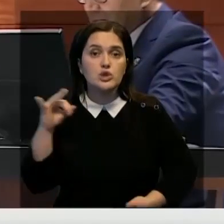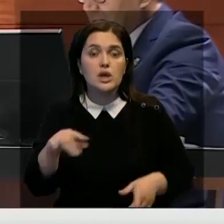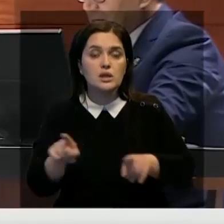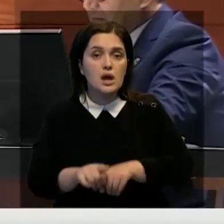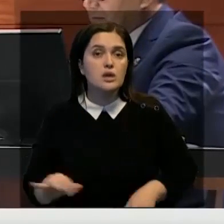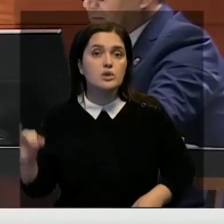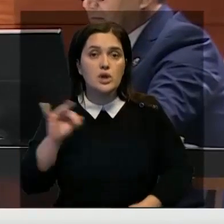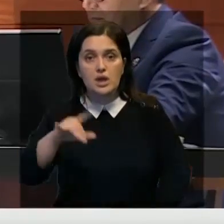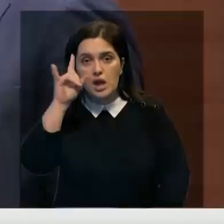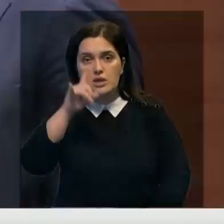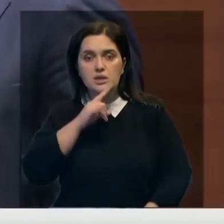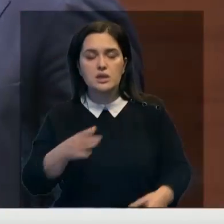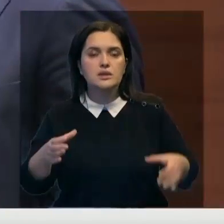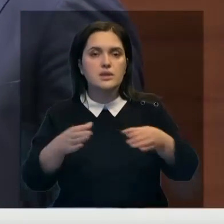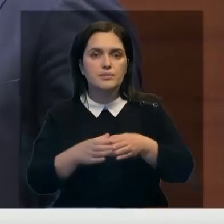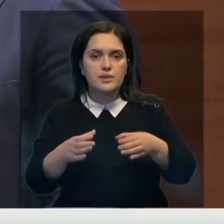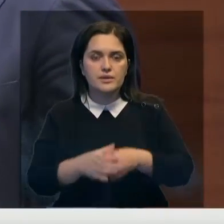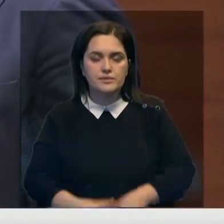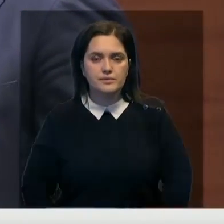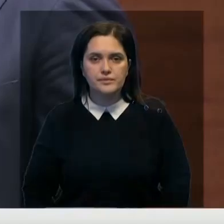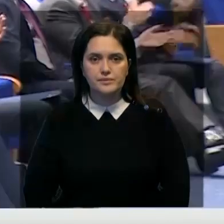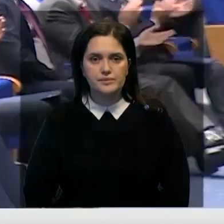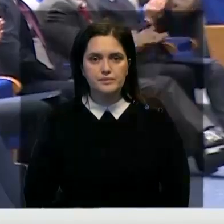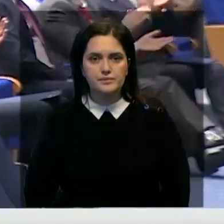страны, а также истории казахской диаспоры.